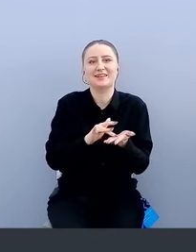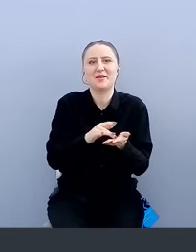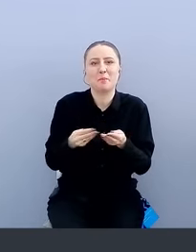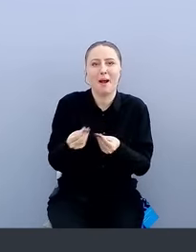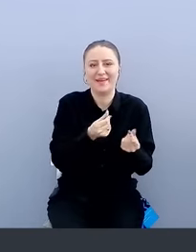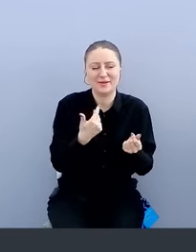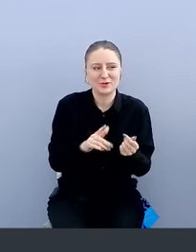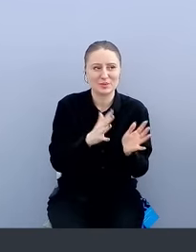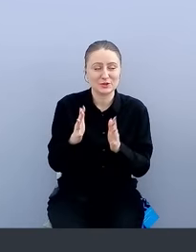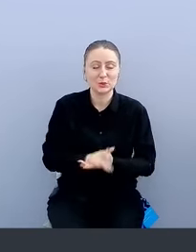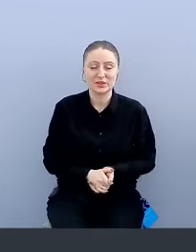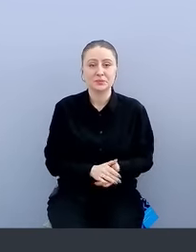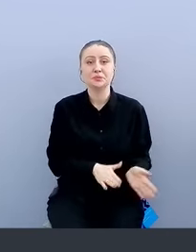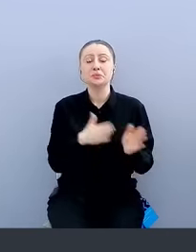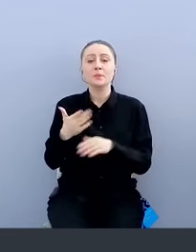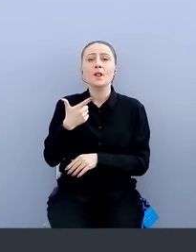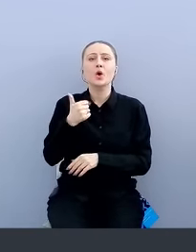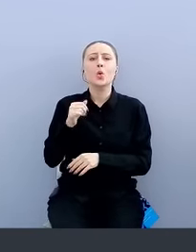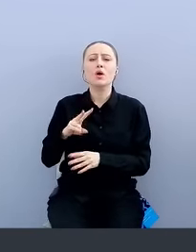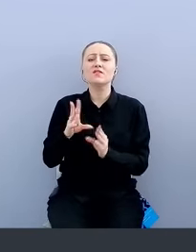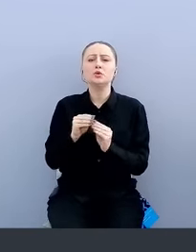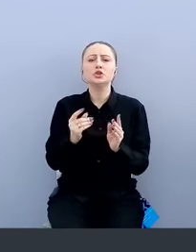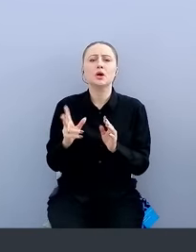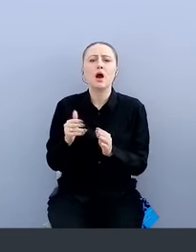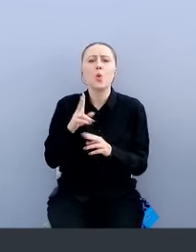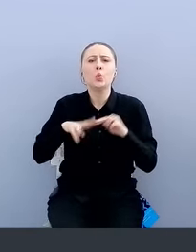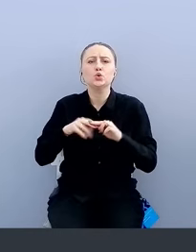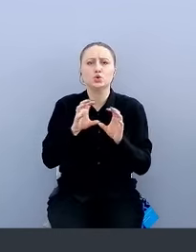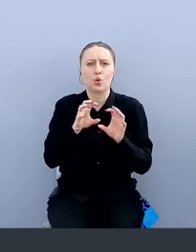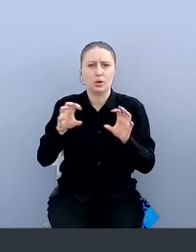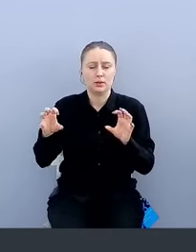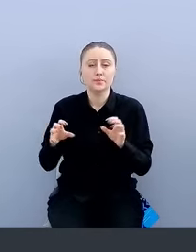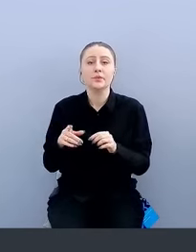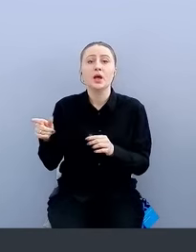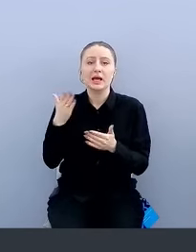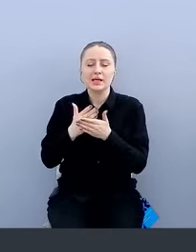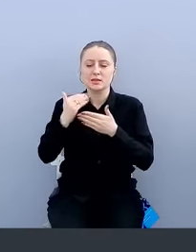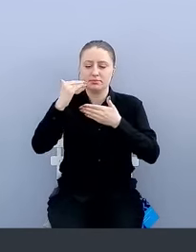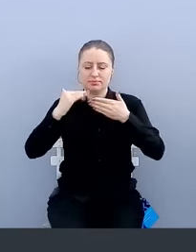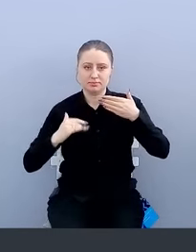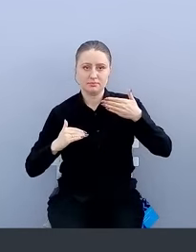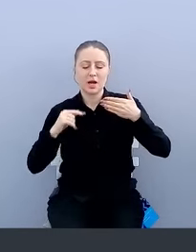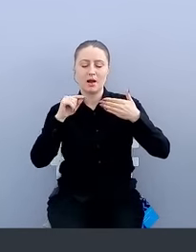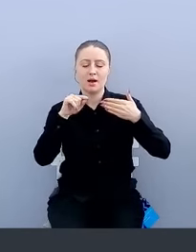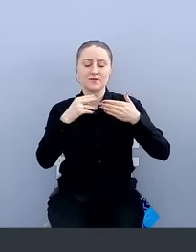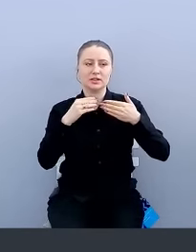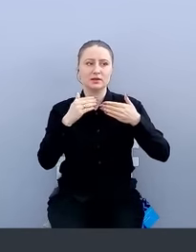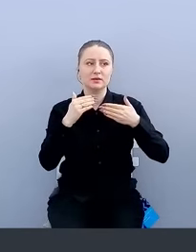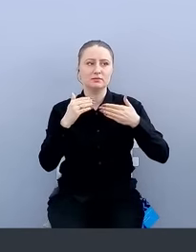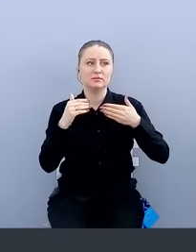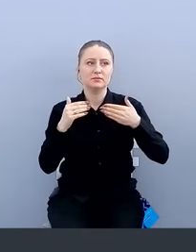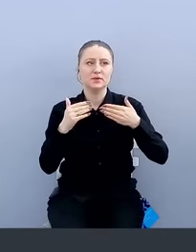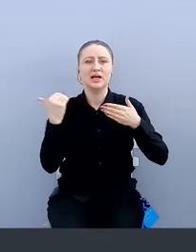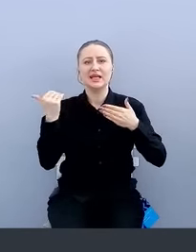Как устроен Google высокоуровневого? В принципе, у них есть ряд статей. Они где-то в статьях чуть